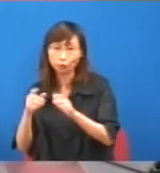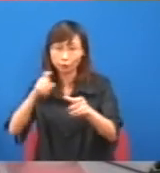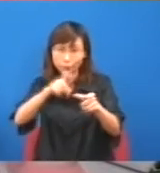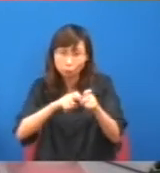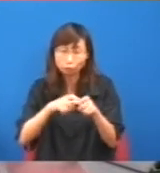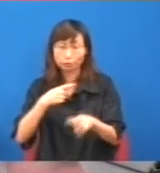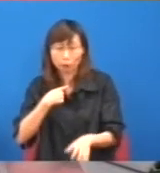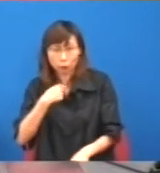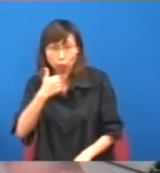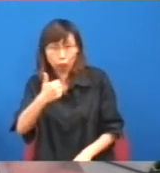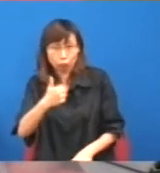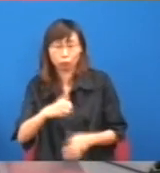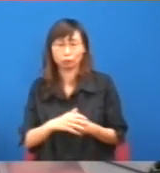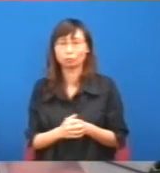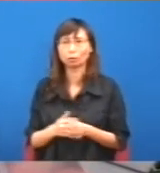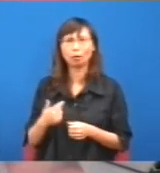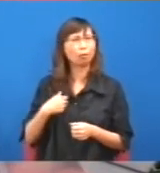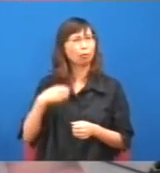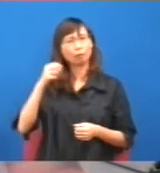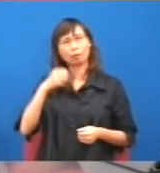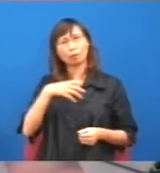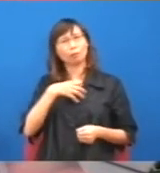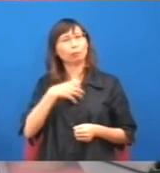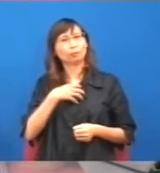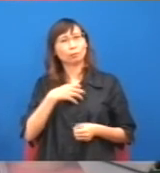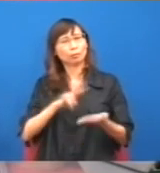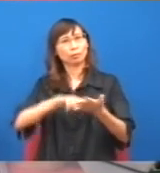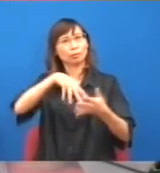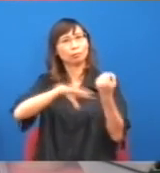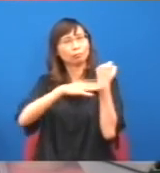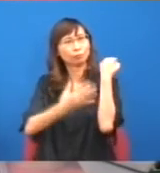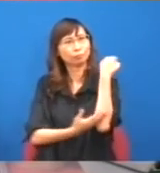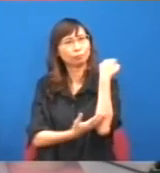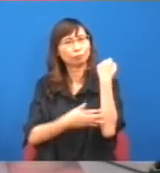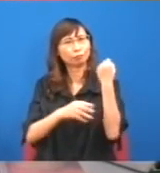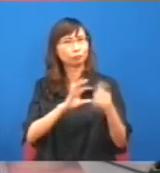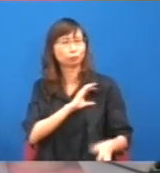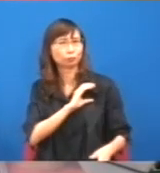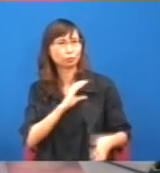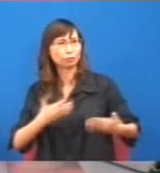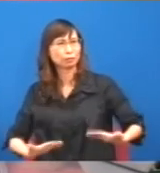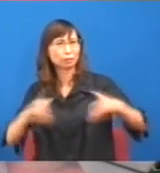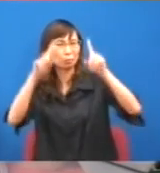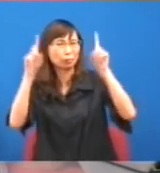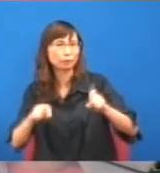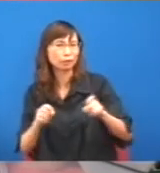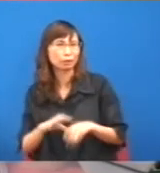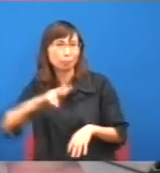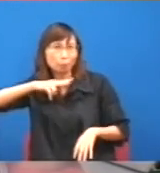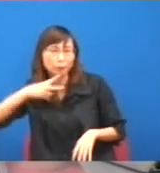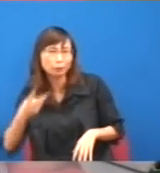所以我覺得,立法會現在的問題,以來淪為一小撮人